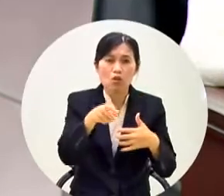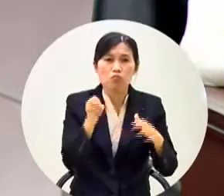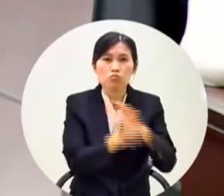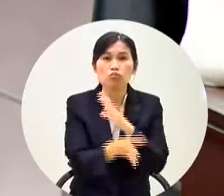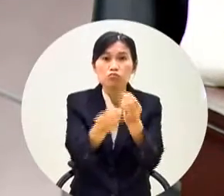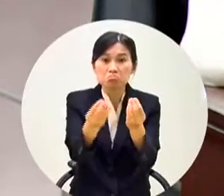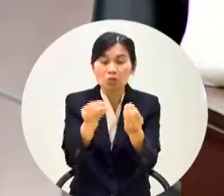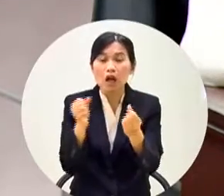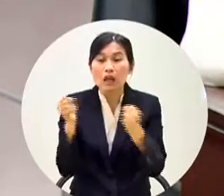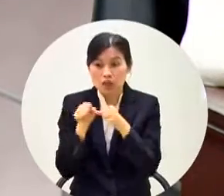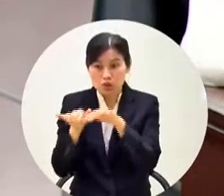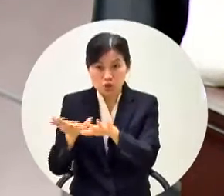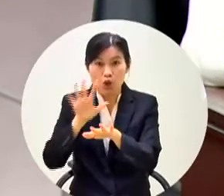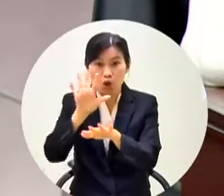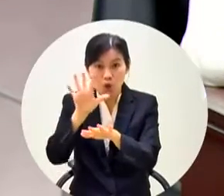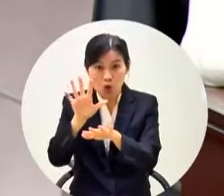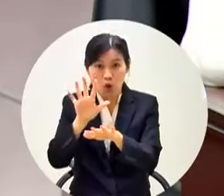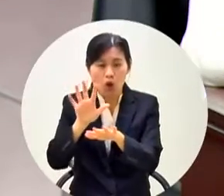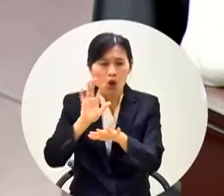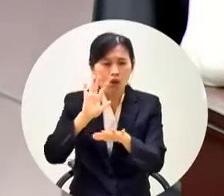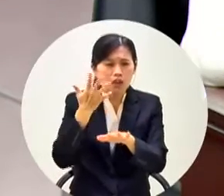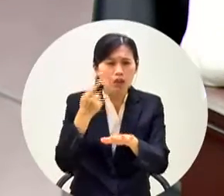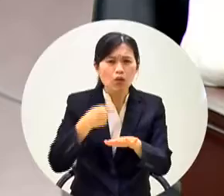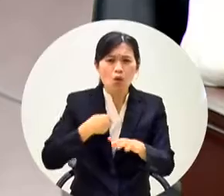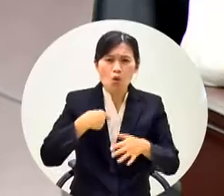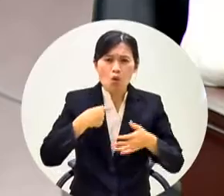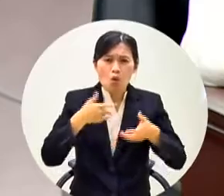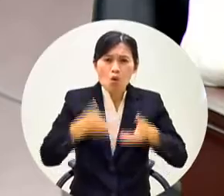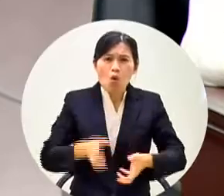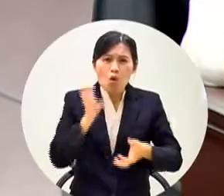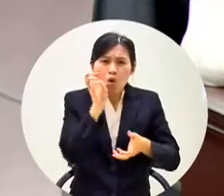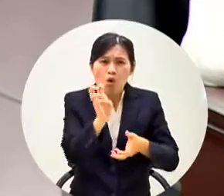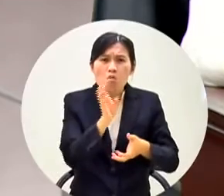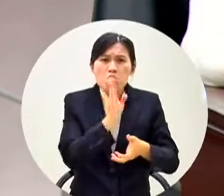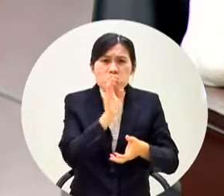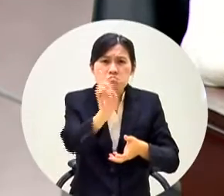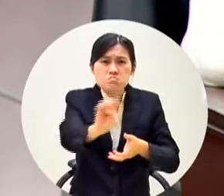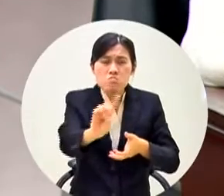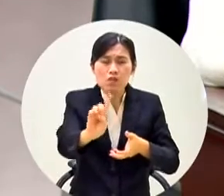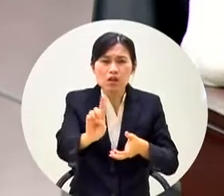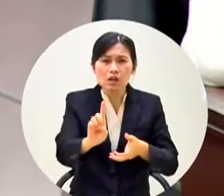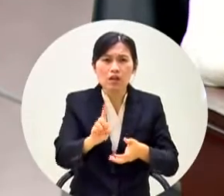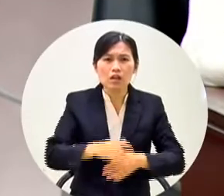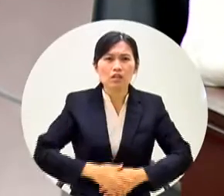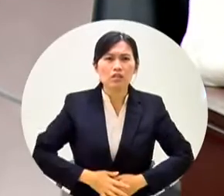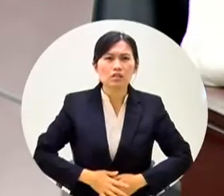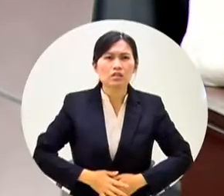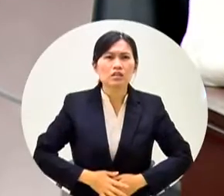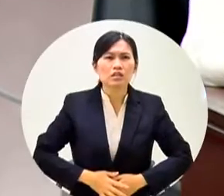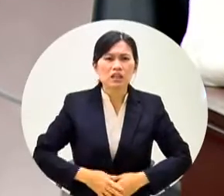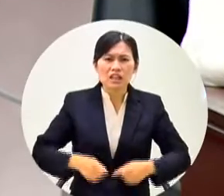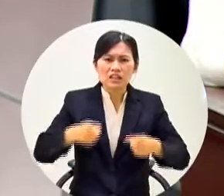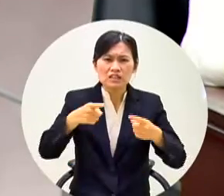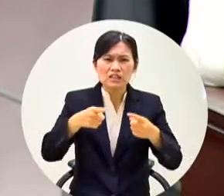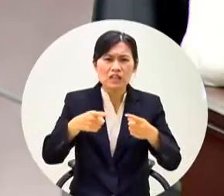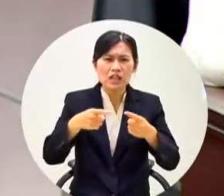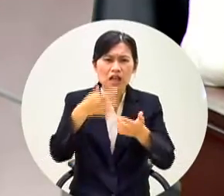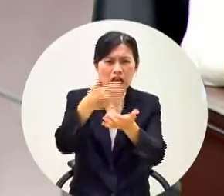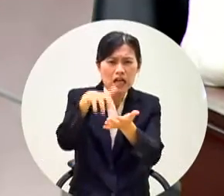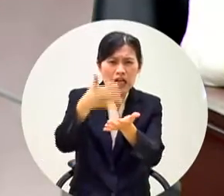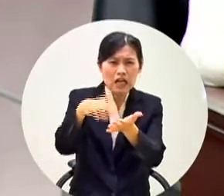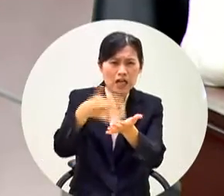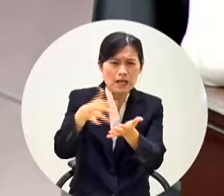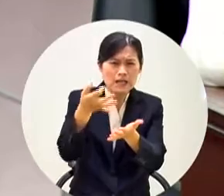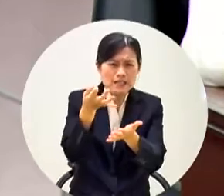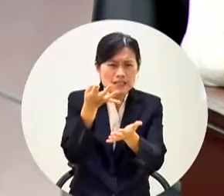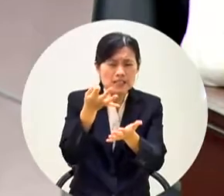好但是今天本席的重點是在這裡當這個大中他可能